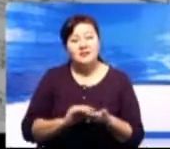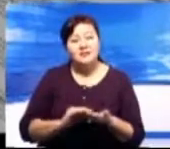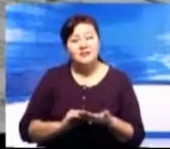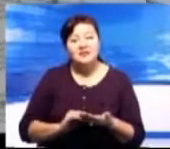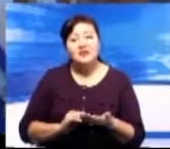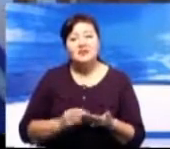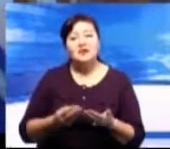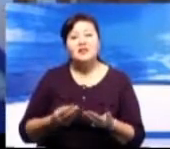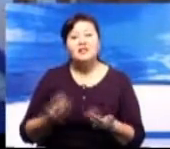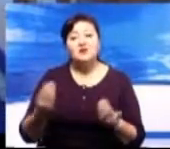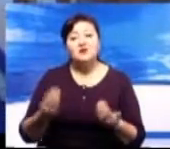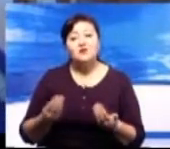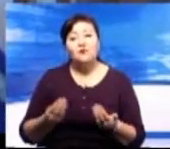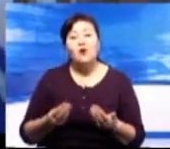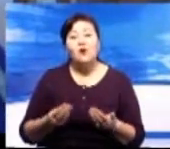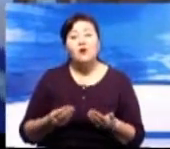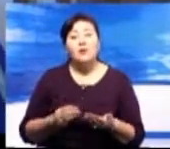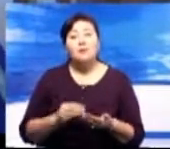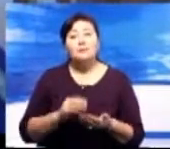произведения.